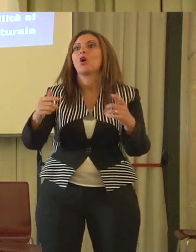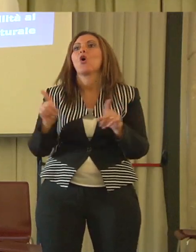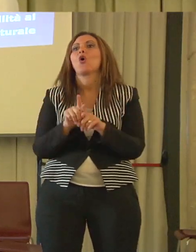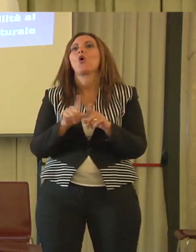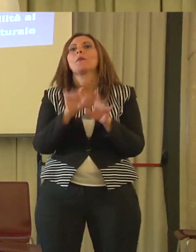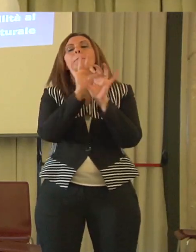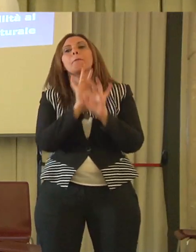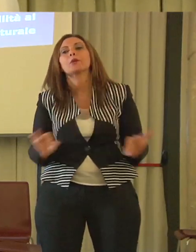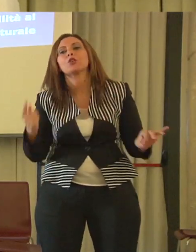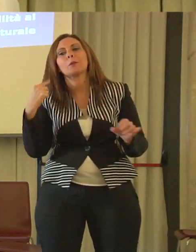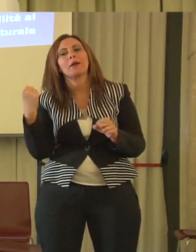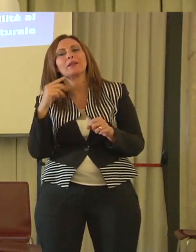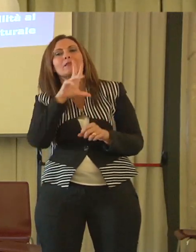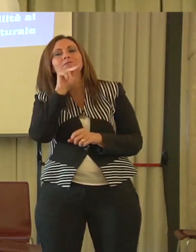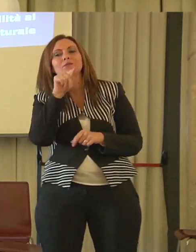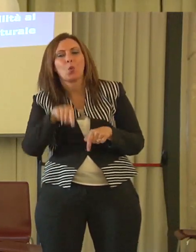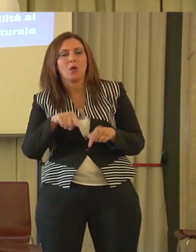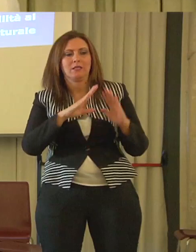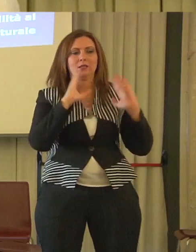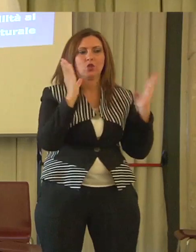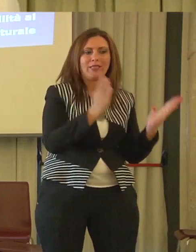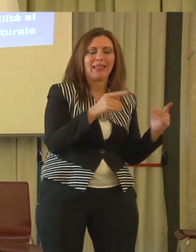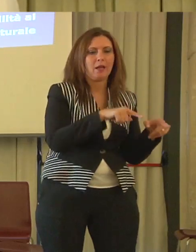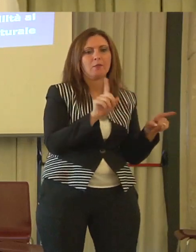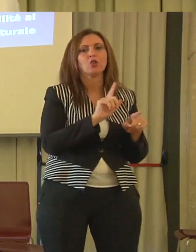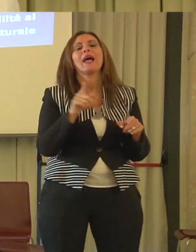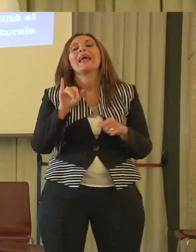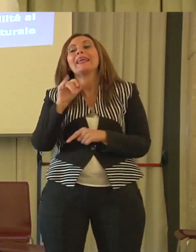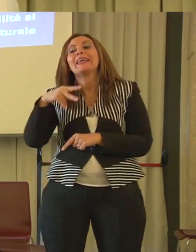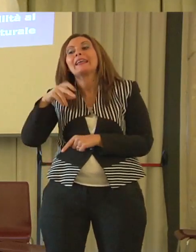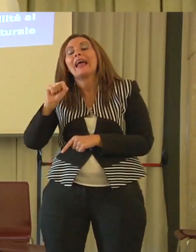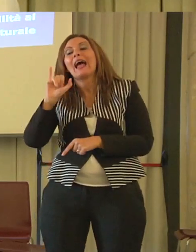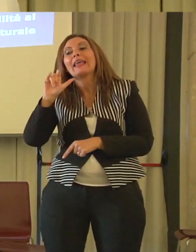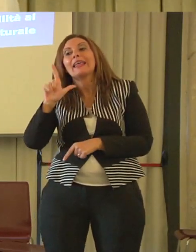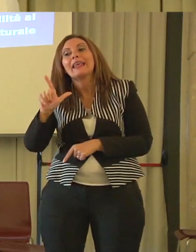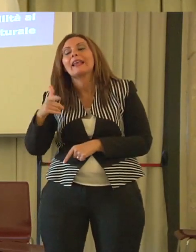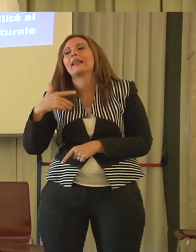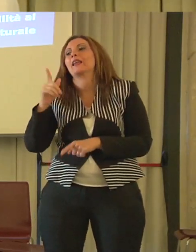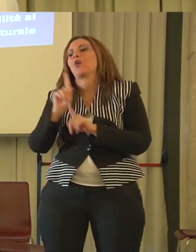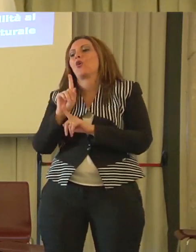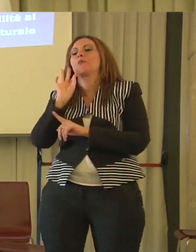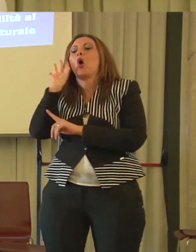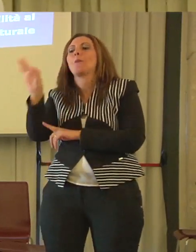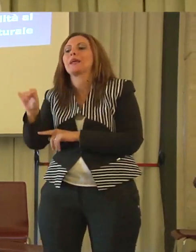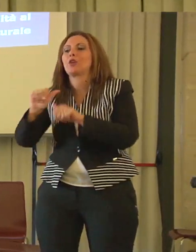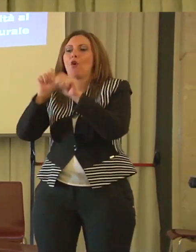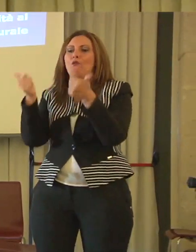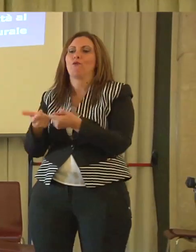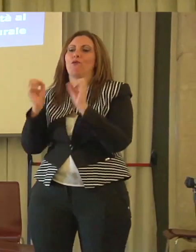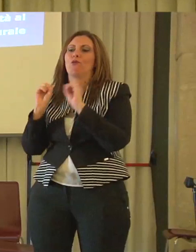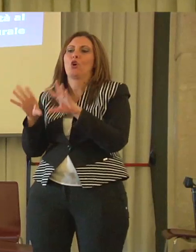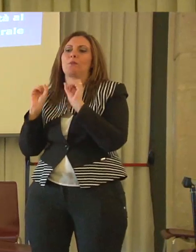delicata. Ecco perché l'Inail punta molto sulla formazione dei suoi operatori, poi chiamiamoli pure